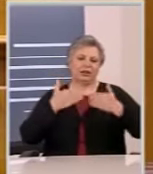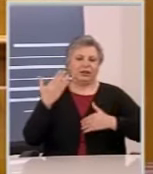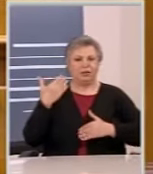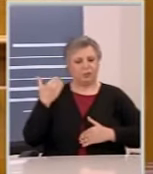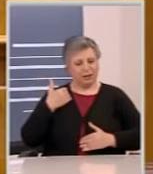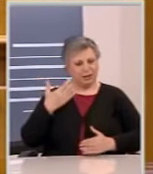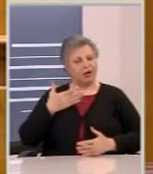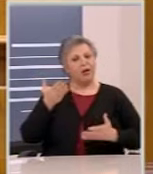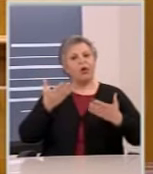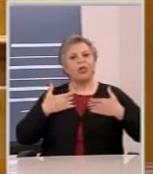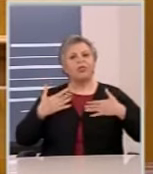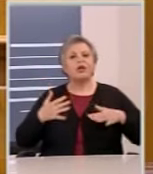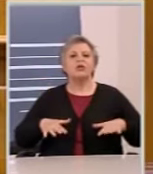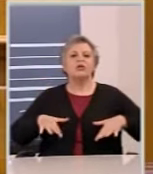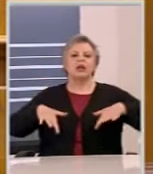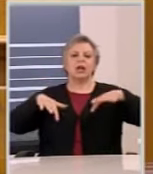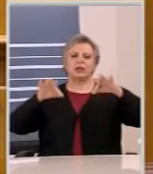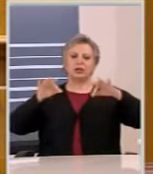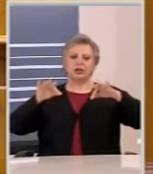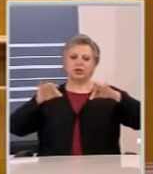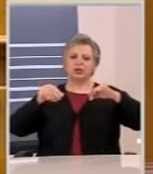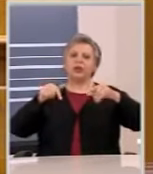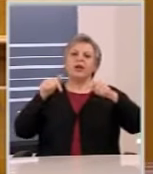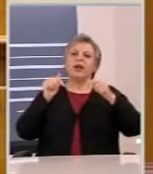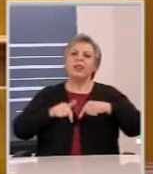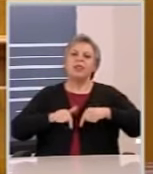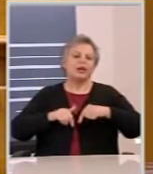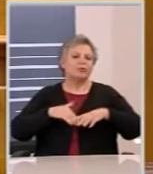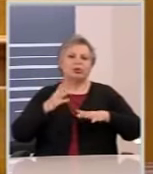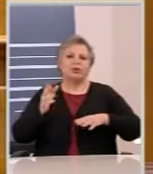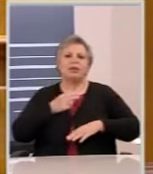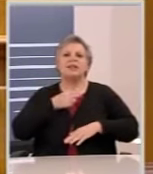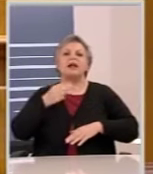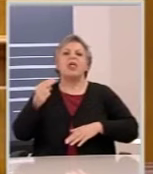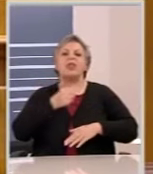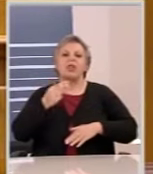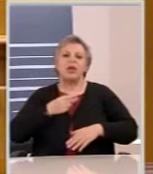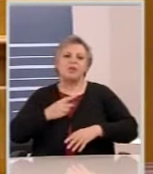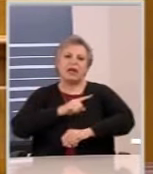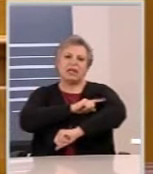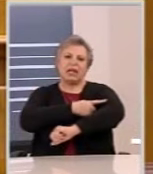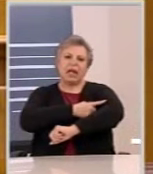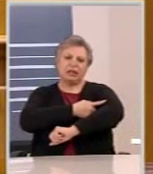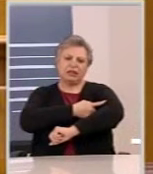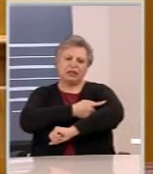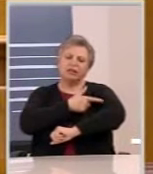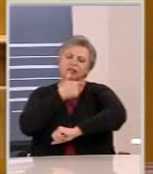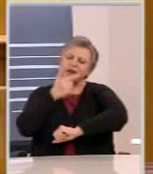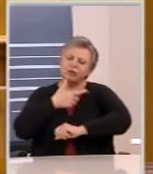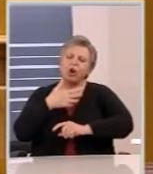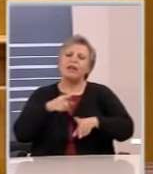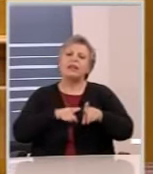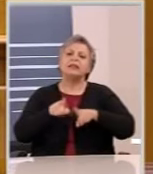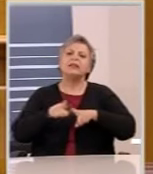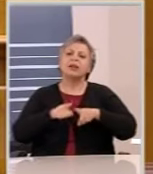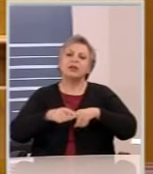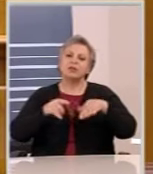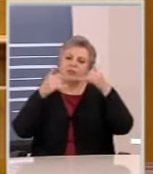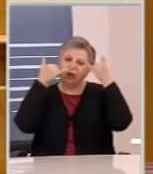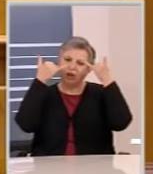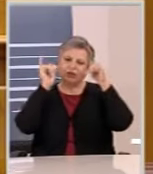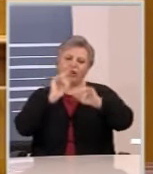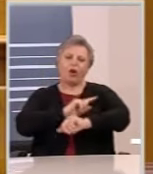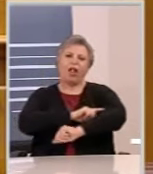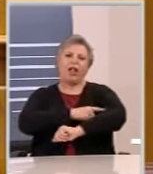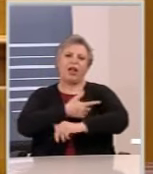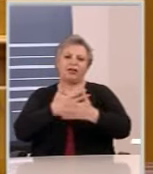διότι ξέρετε αυτό δεν είναι καν θέμα ιατρικής, είναι την ιατρική ζήτημα. Θα μου επιτρέψετε να ξεκινήσω με